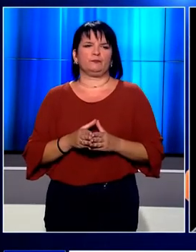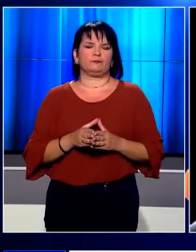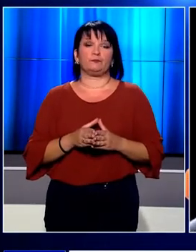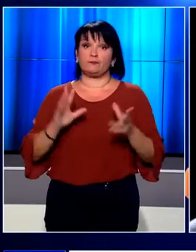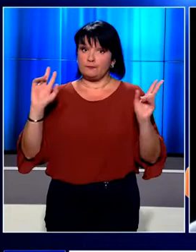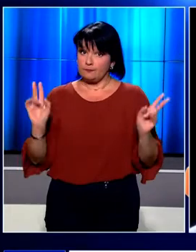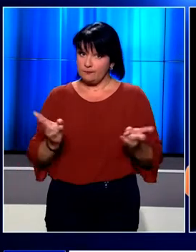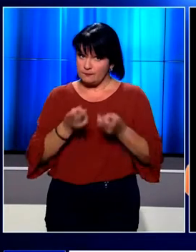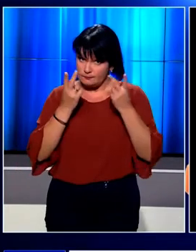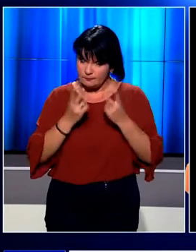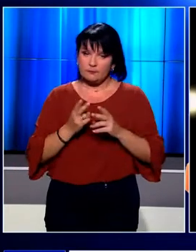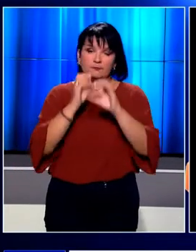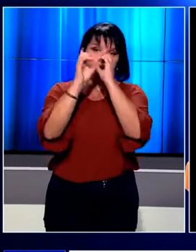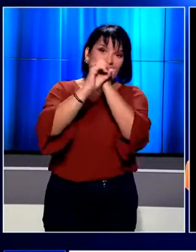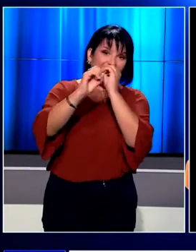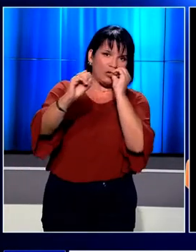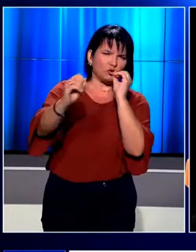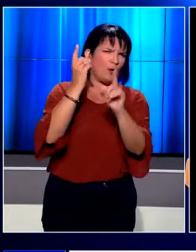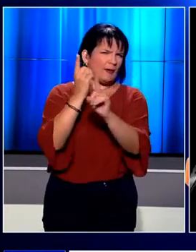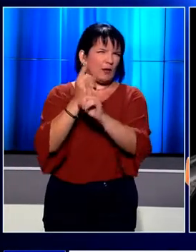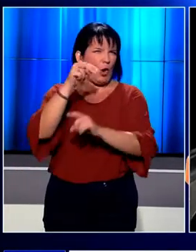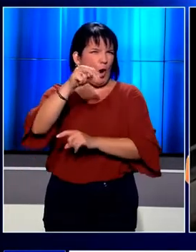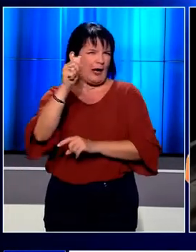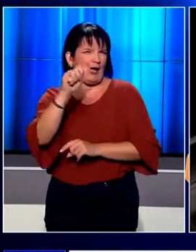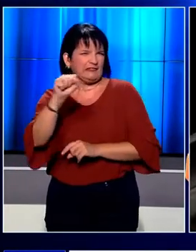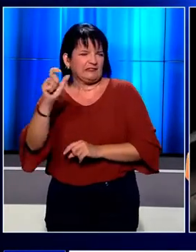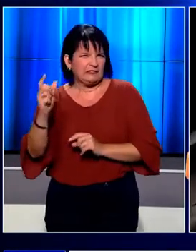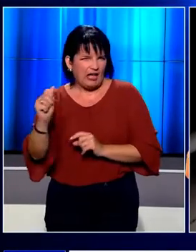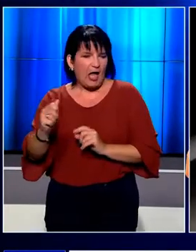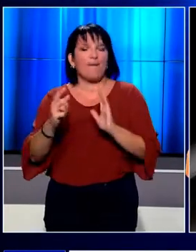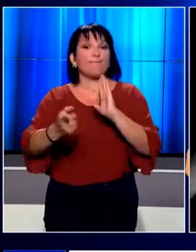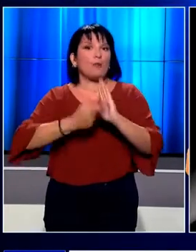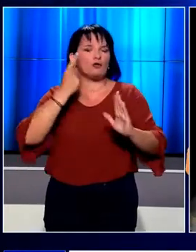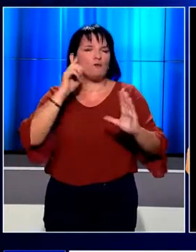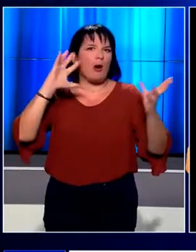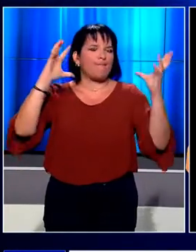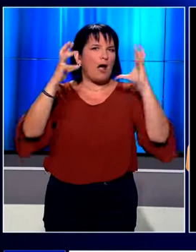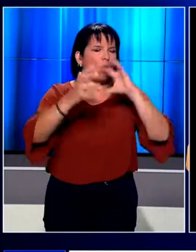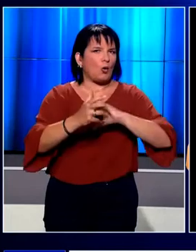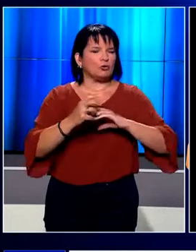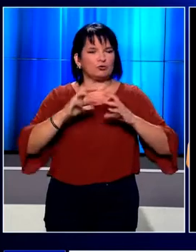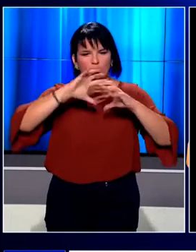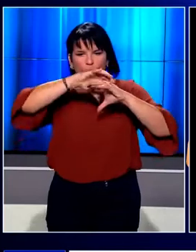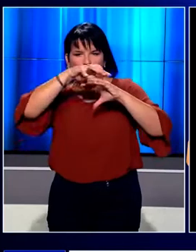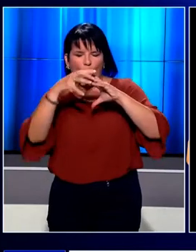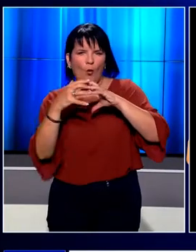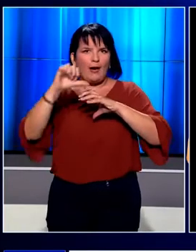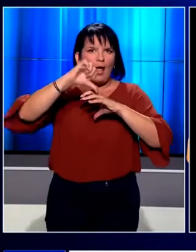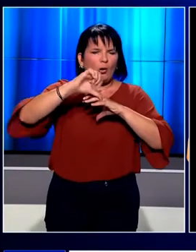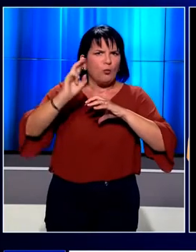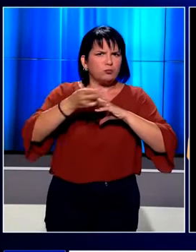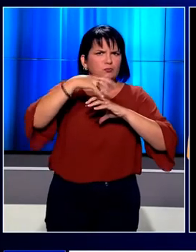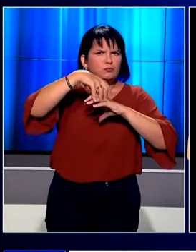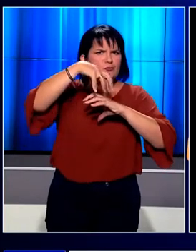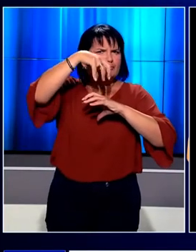Η ανακάλυψη έγινε με το τηλεσκόπιο Hubble Space της NASA και είναι η πρώτη φορά σε παγκόσμιο επίπεδο που οντοπίστηκε νερό σε αέρια μορφή στην